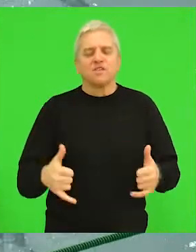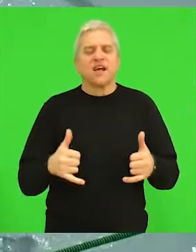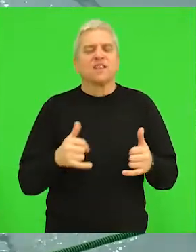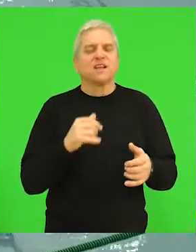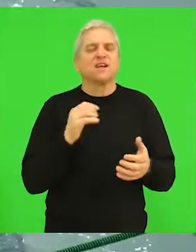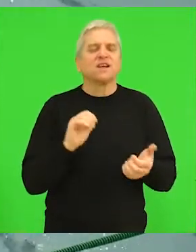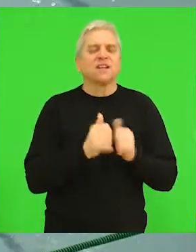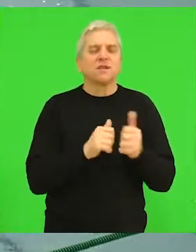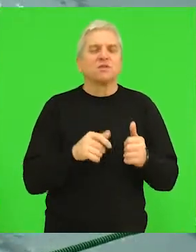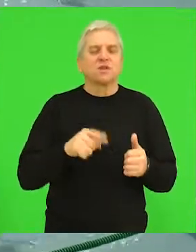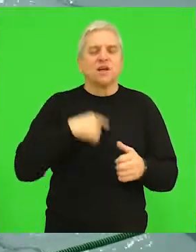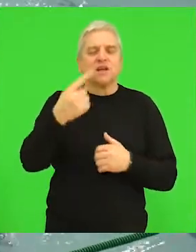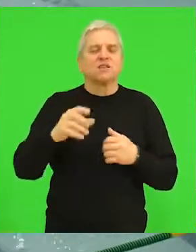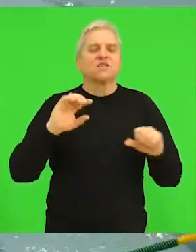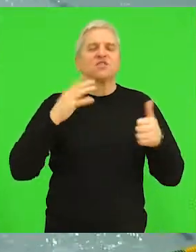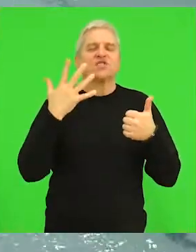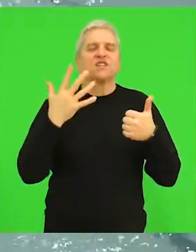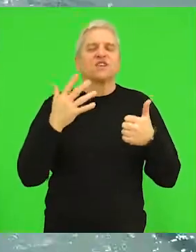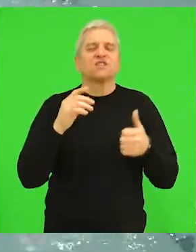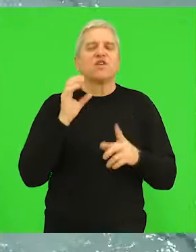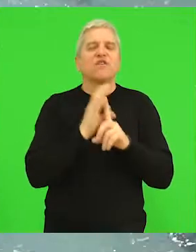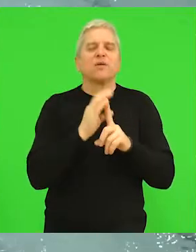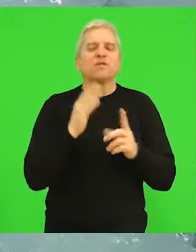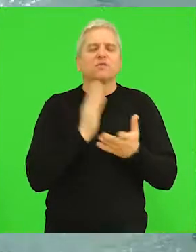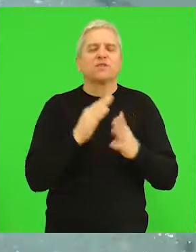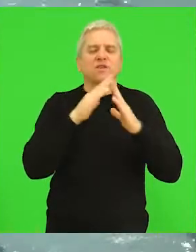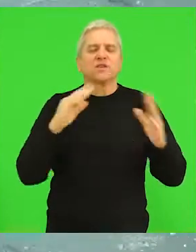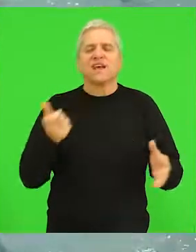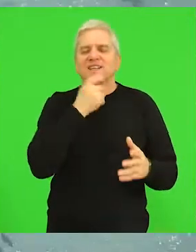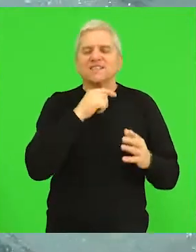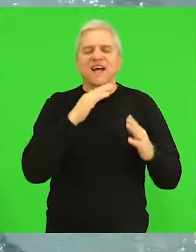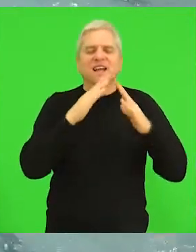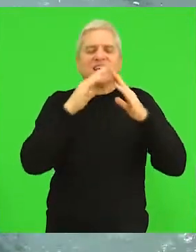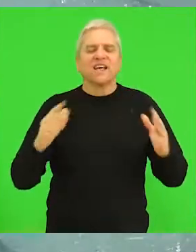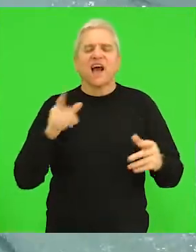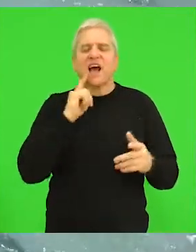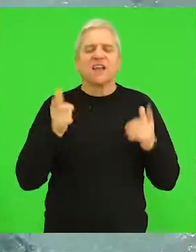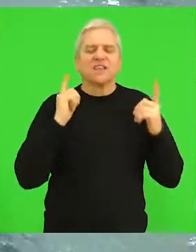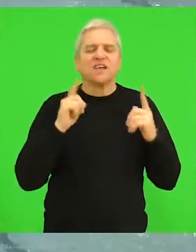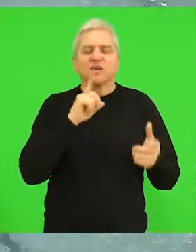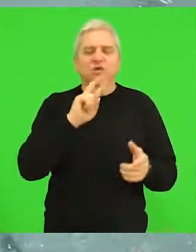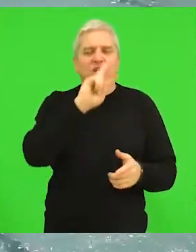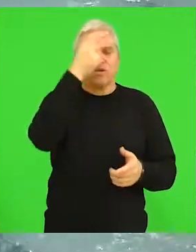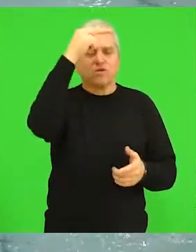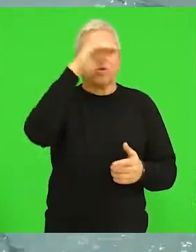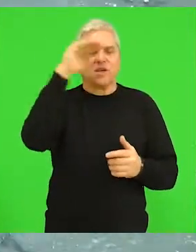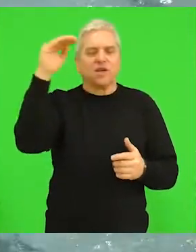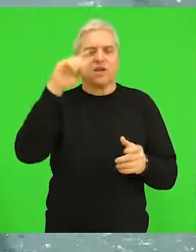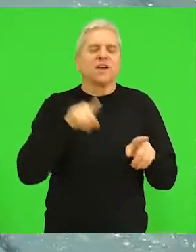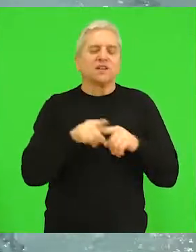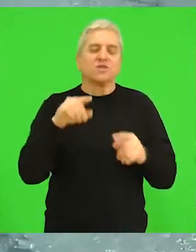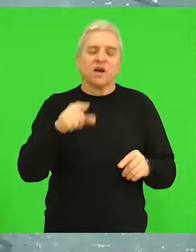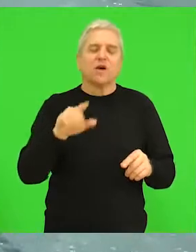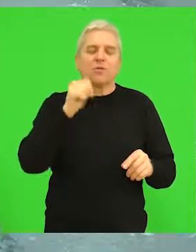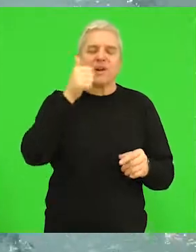toku prvenstva dok će naredne subote 16. februara ugostiti Stari grad koji je trenutno na drugoj poziciji sa istim brojem